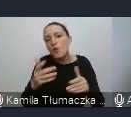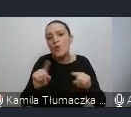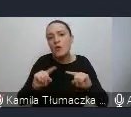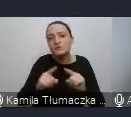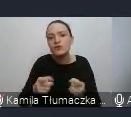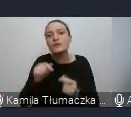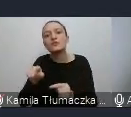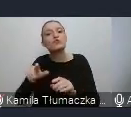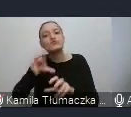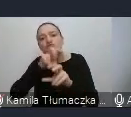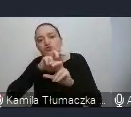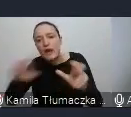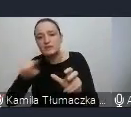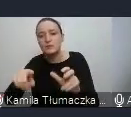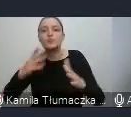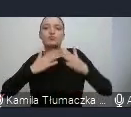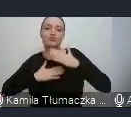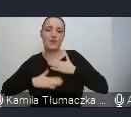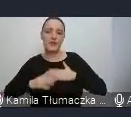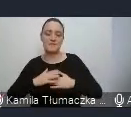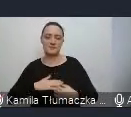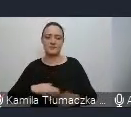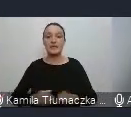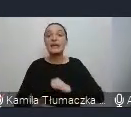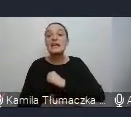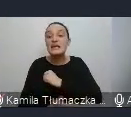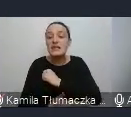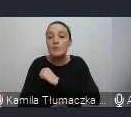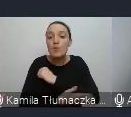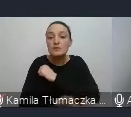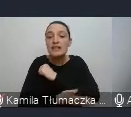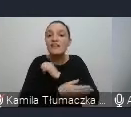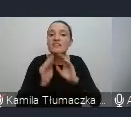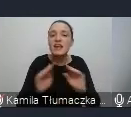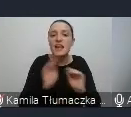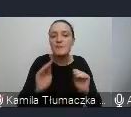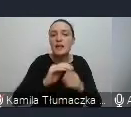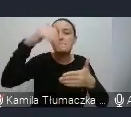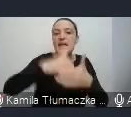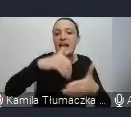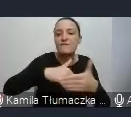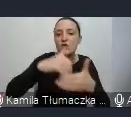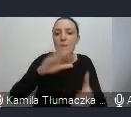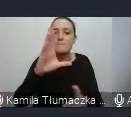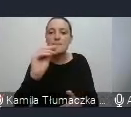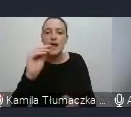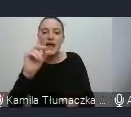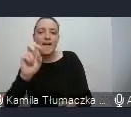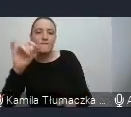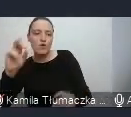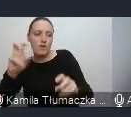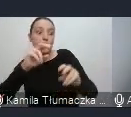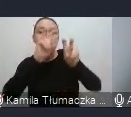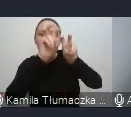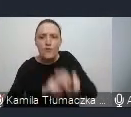Terapia oparta jest na metodzie behawioralnej, której wysoka skuteczność jest udowodniona solidnymi badaniami naukowymi. Każdy